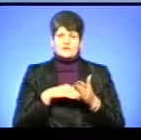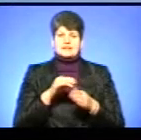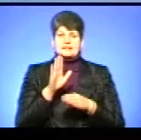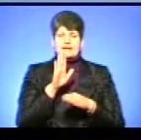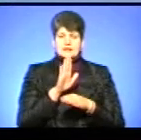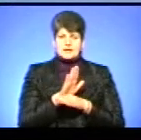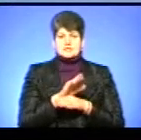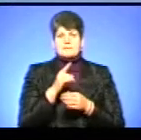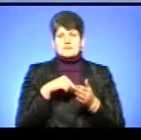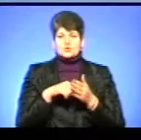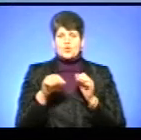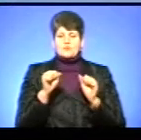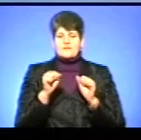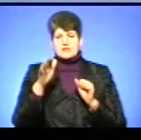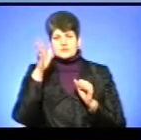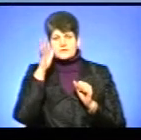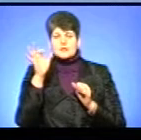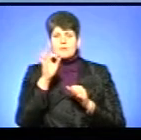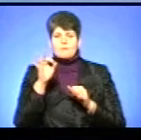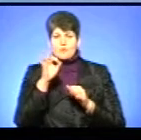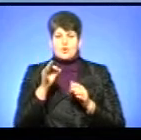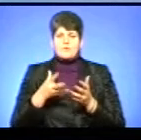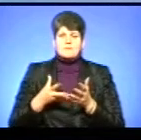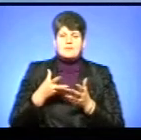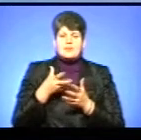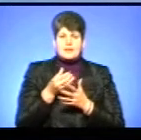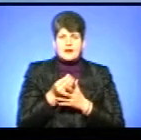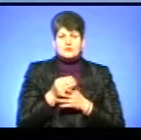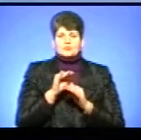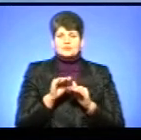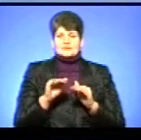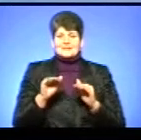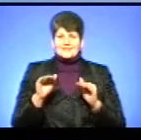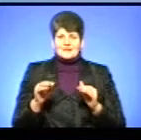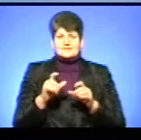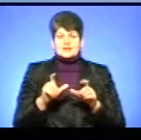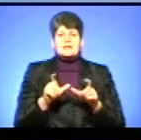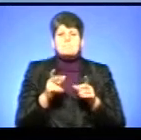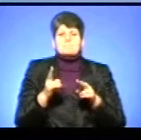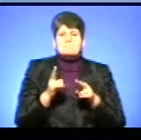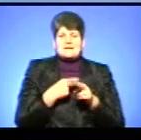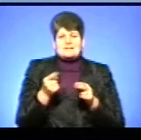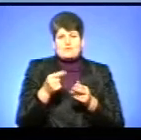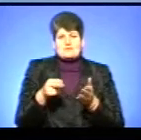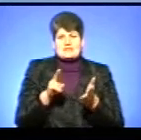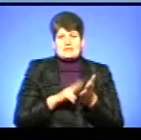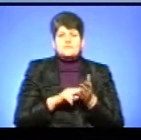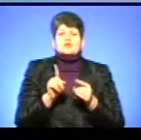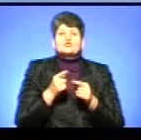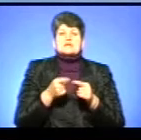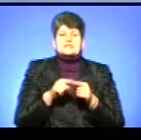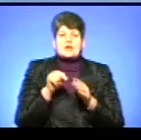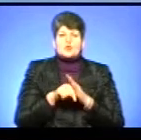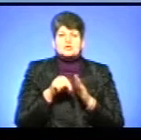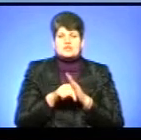встановлення плати за відвідування дошкільних закладів дітьми без тернопільської реєстрації. Що це означає для іногородніх дітей у